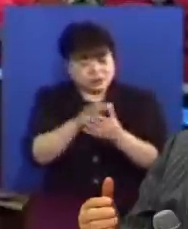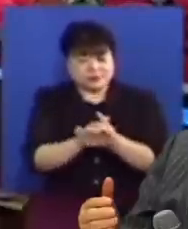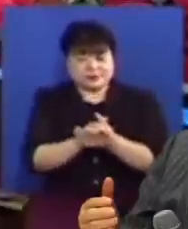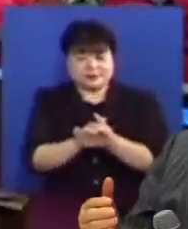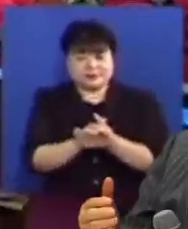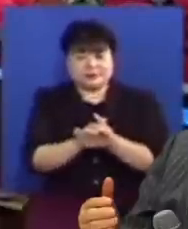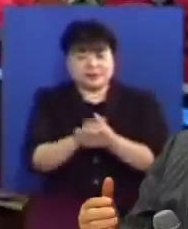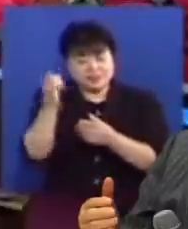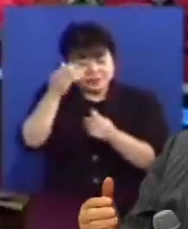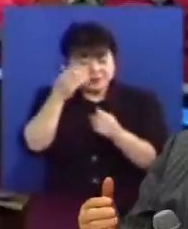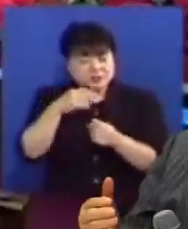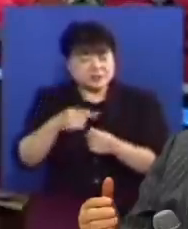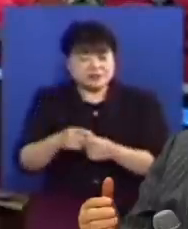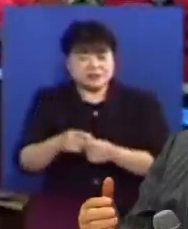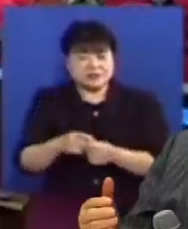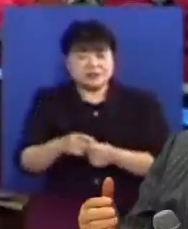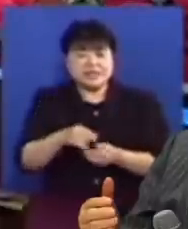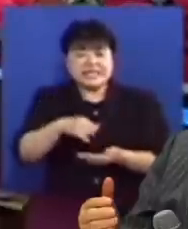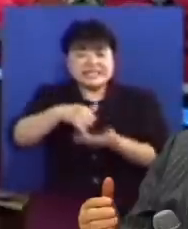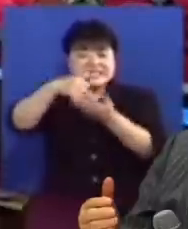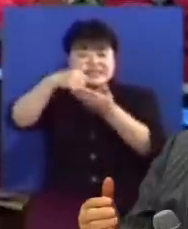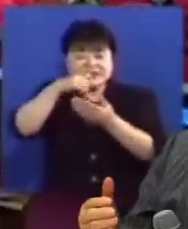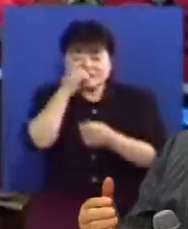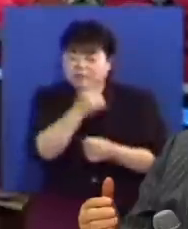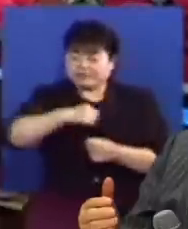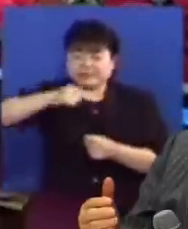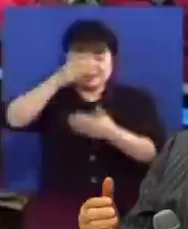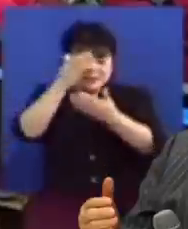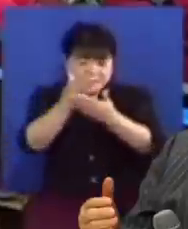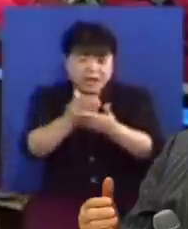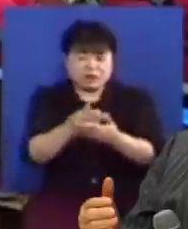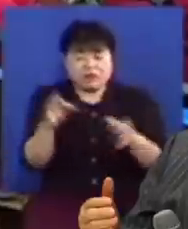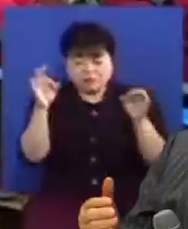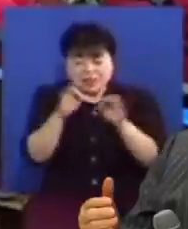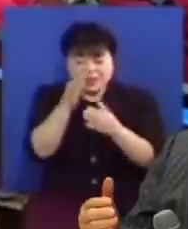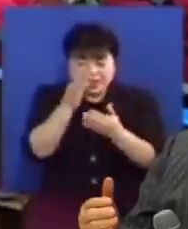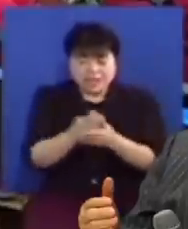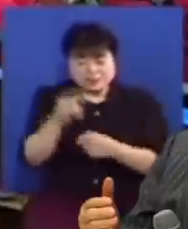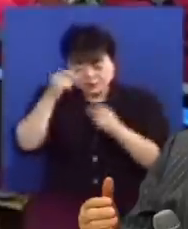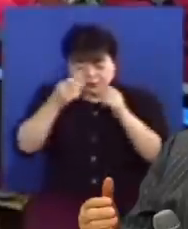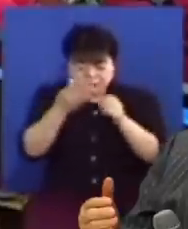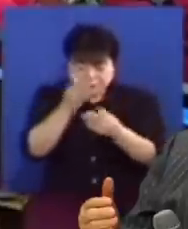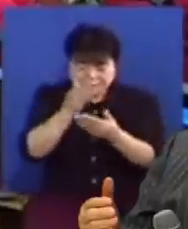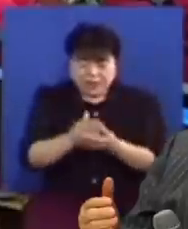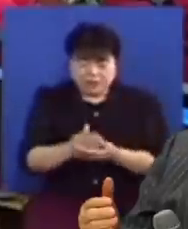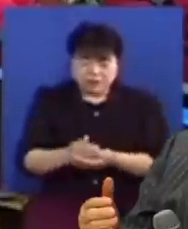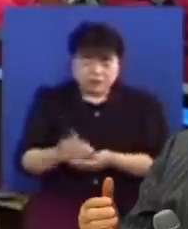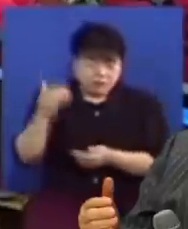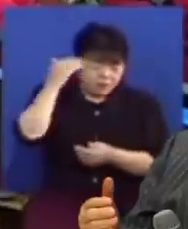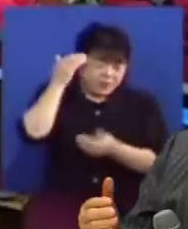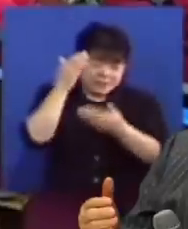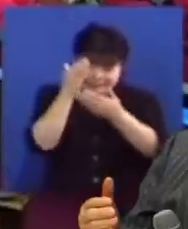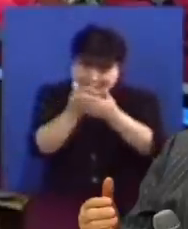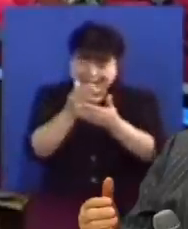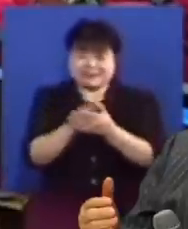그러므로 성령의 인격식임으로 거역하지 말고 소멸하지 말고 슬프게 하지 말고 회방지 말아야 된다